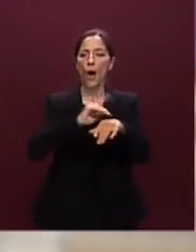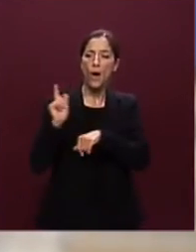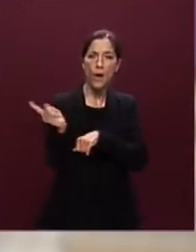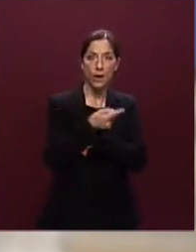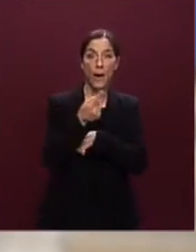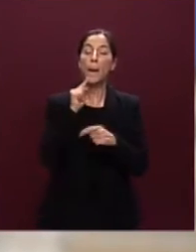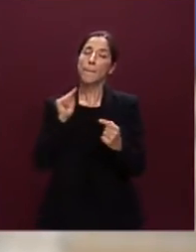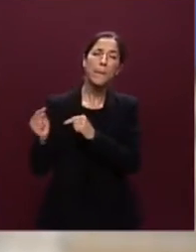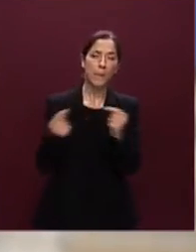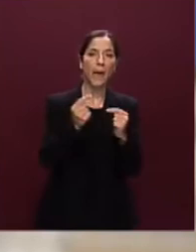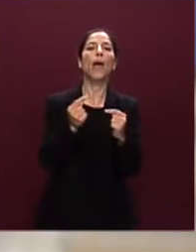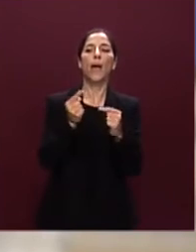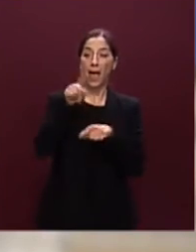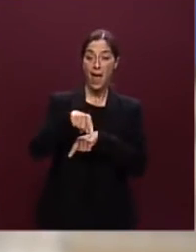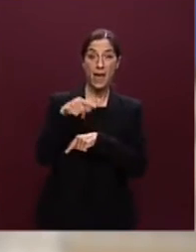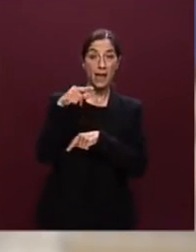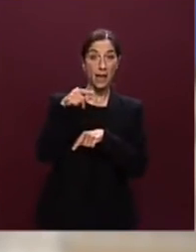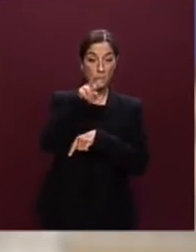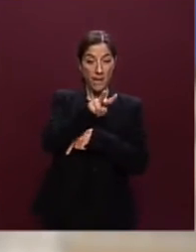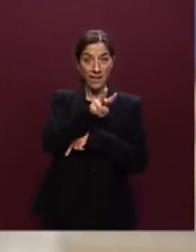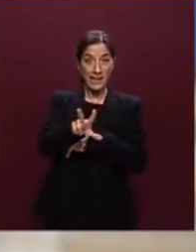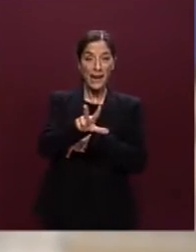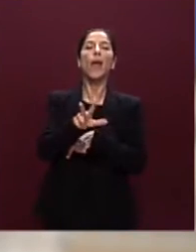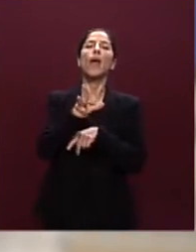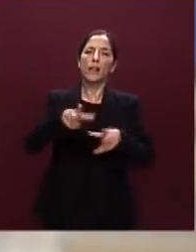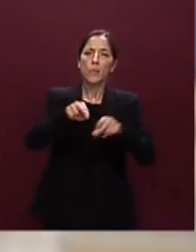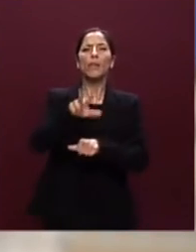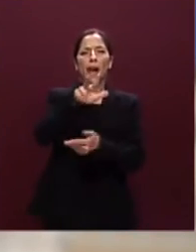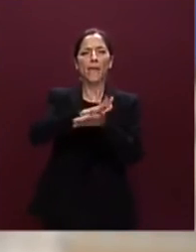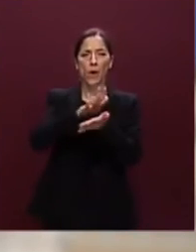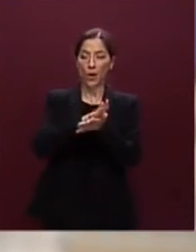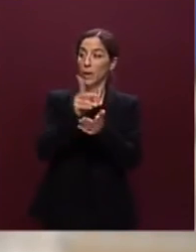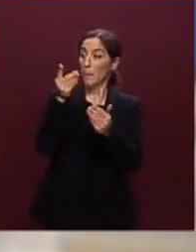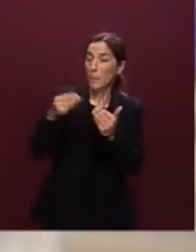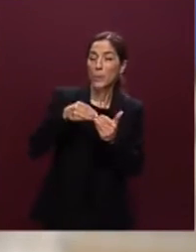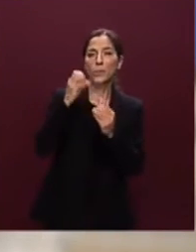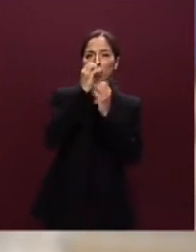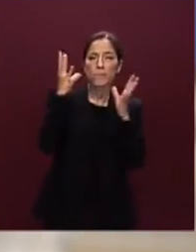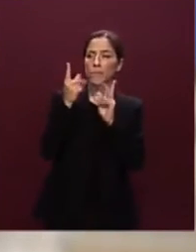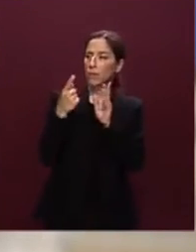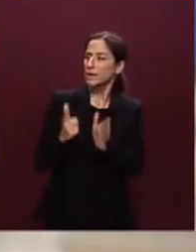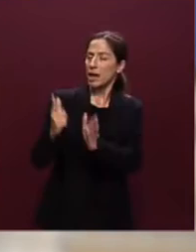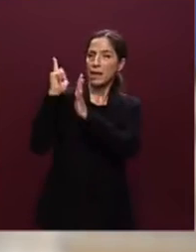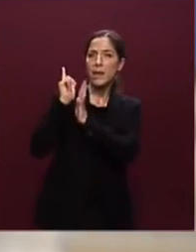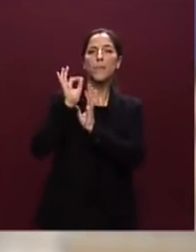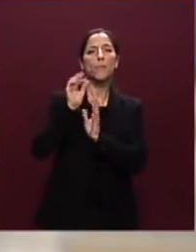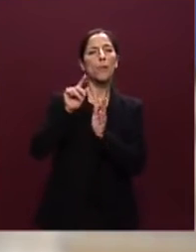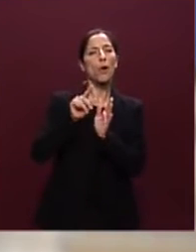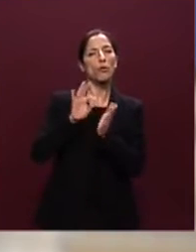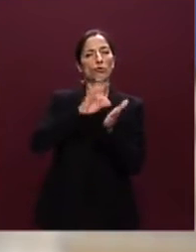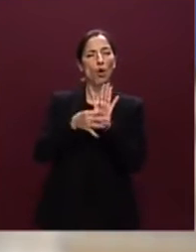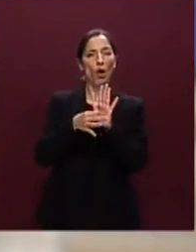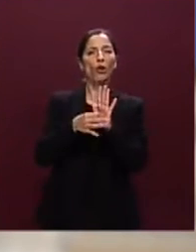averlo fatto altre tre volte all'inizio di quest'anno e aver immaginato la scorsa settimana nel giorno di entrata in vigore del decreto che